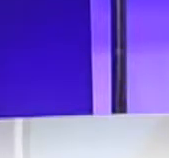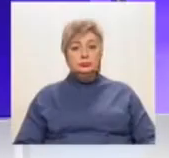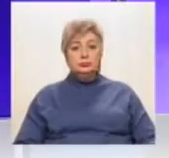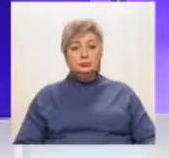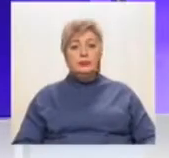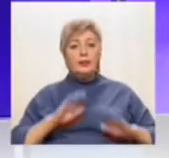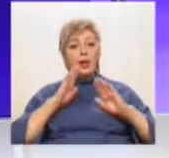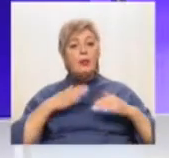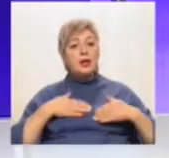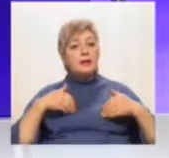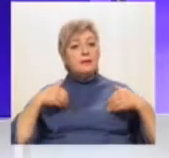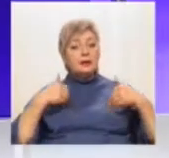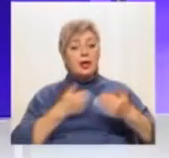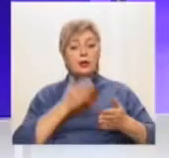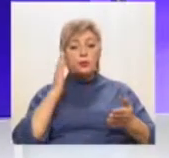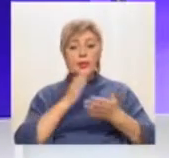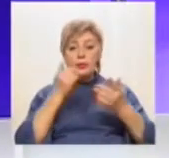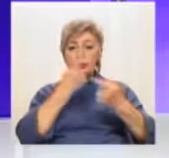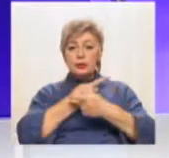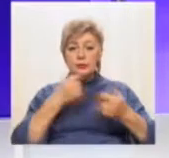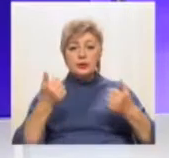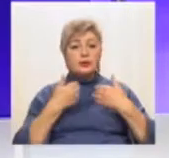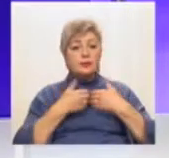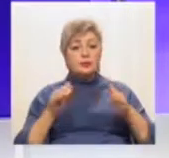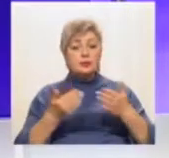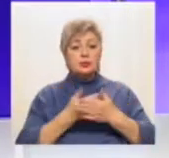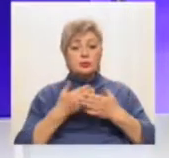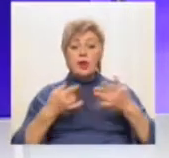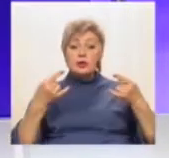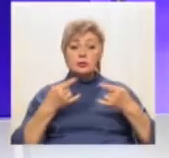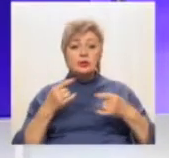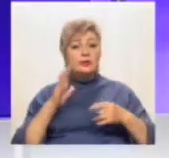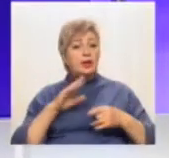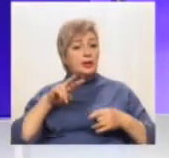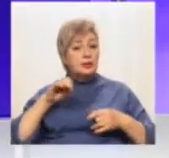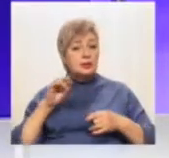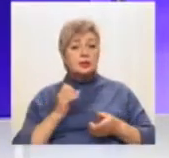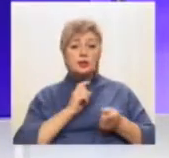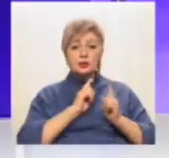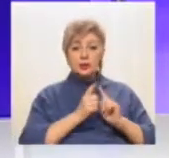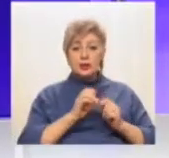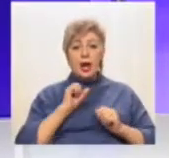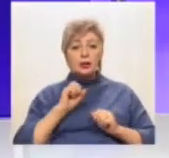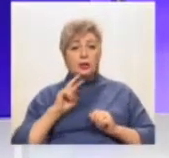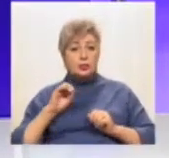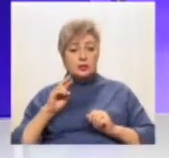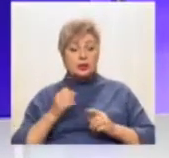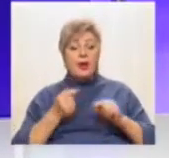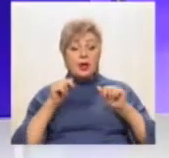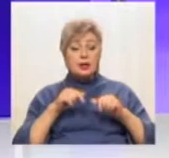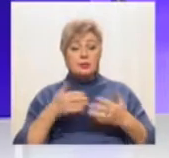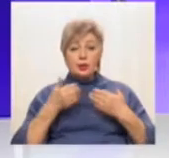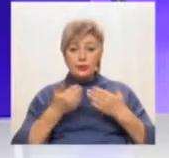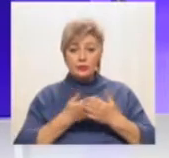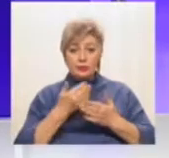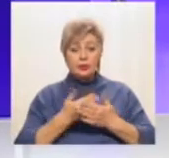Мої вітання! У прямому ефірі випуск новин. У студії Віталій Лисенко, сурдопереклад Ганна Костікова. І у цьому випуску ви